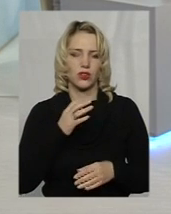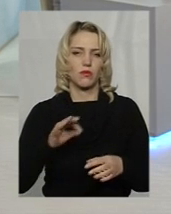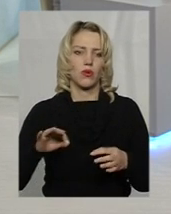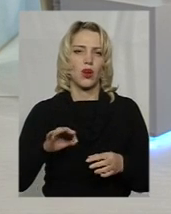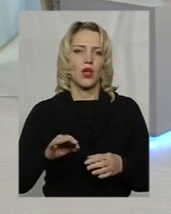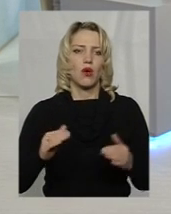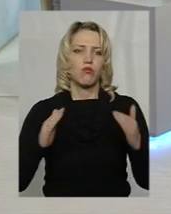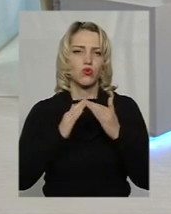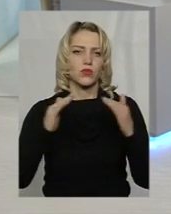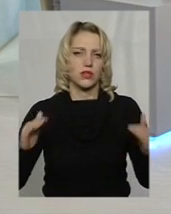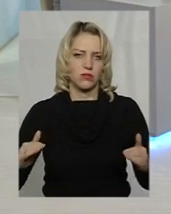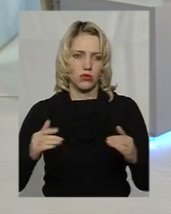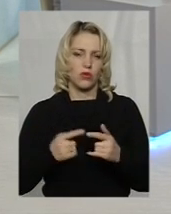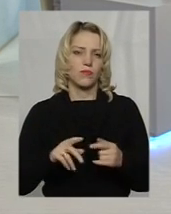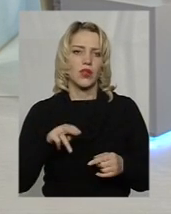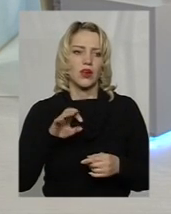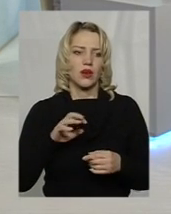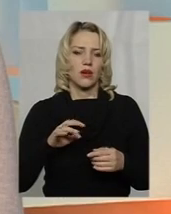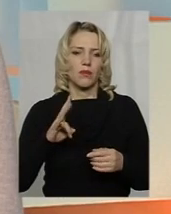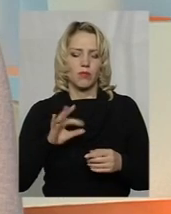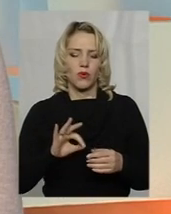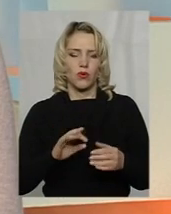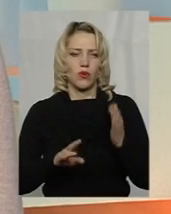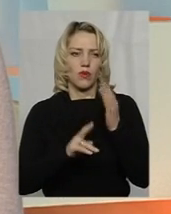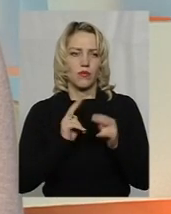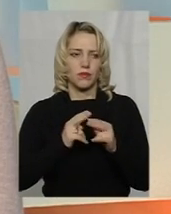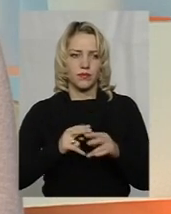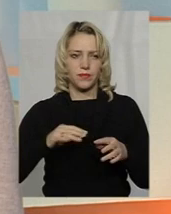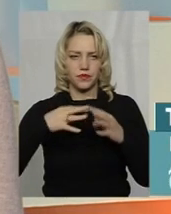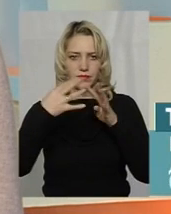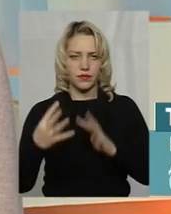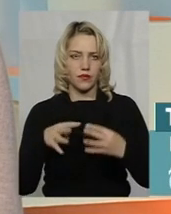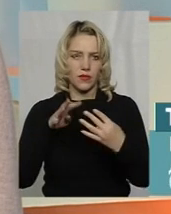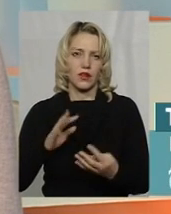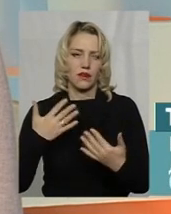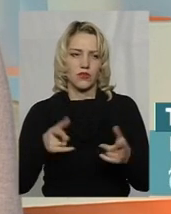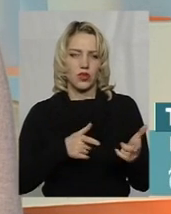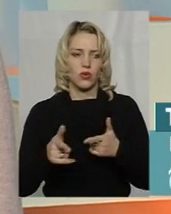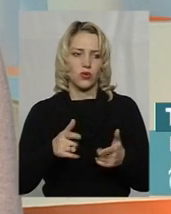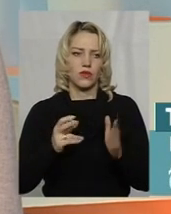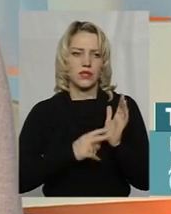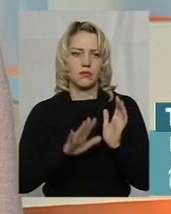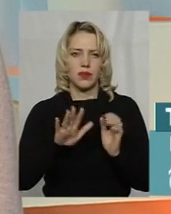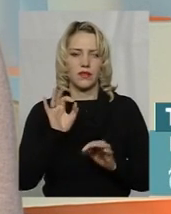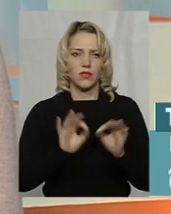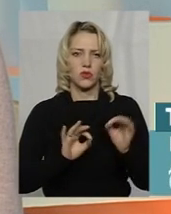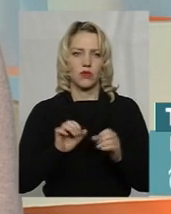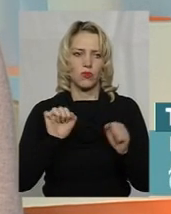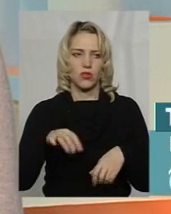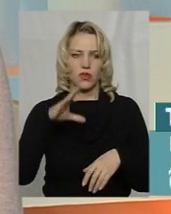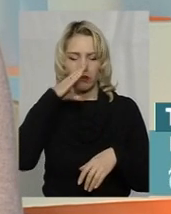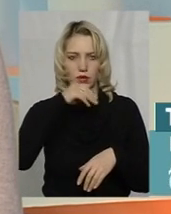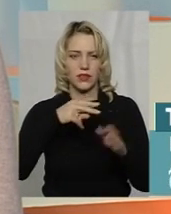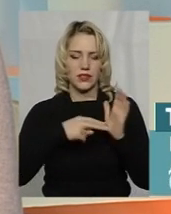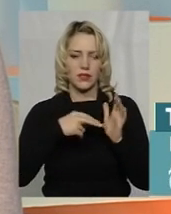саме про будівлю, бетонні конструкції, несучі конструкції, вони готові на 75%. Можливо, вкластися в термін сім